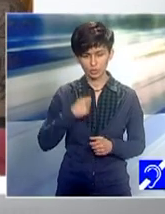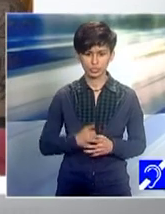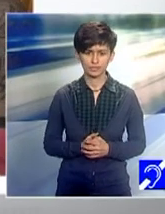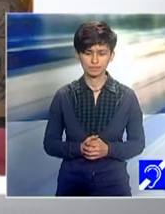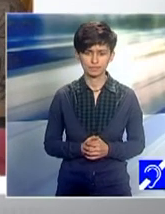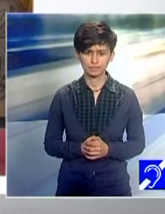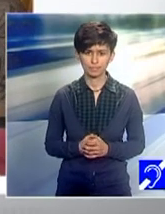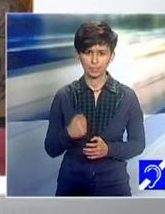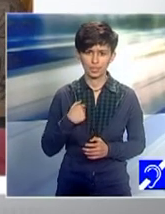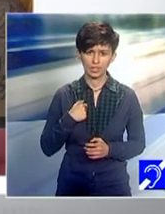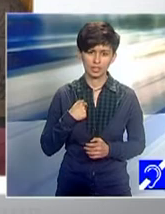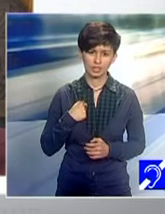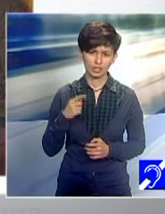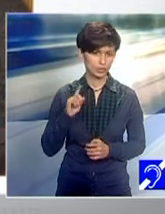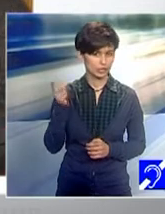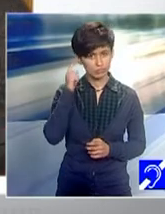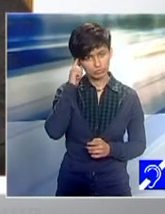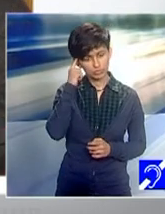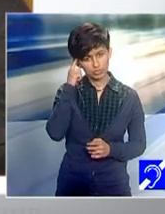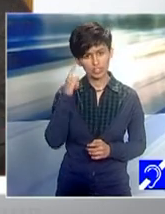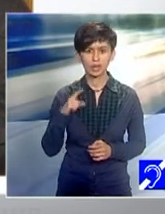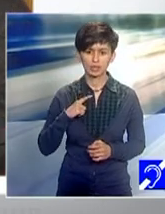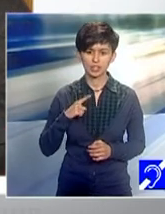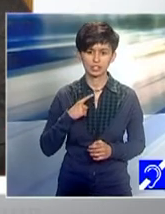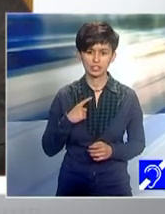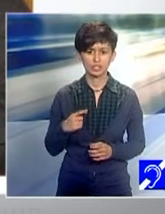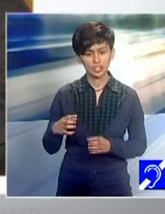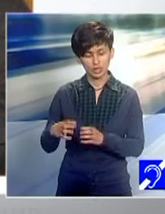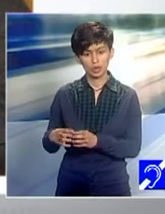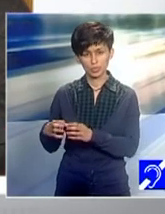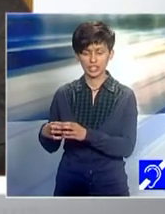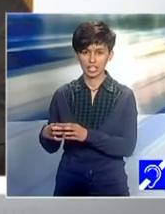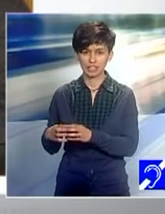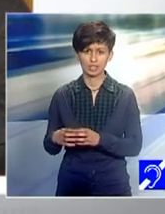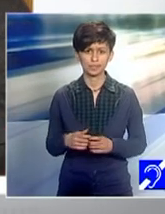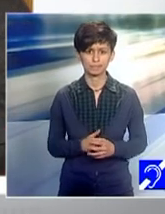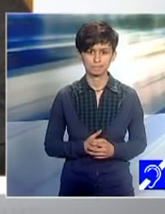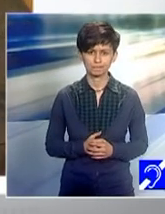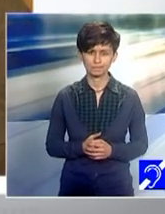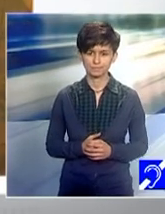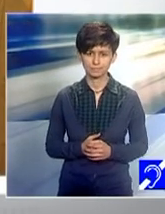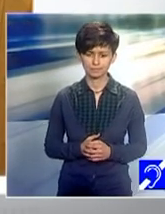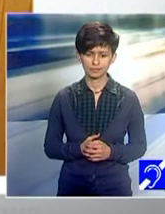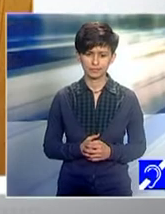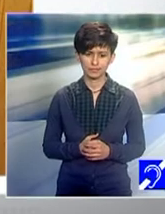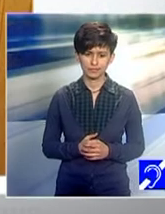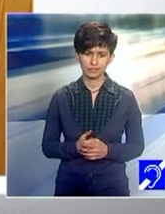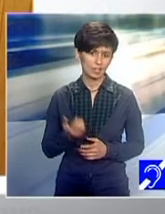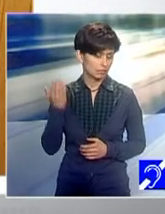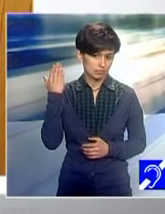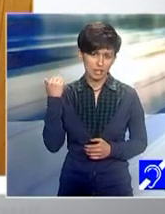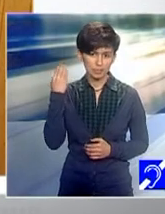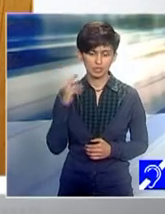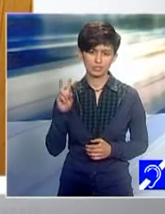mea nu știam de existența acestei comunități. Și am avut două